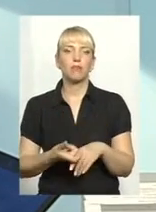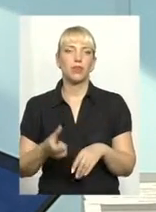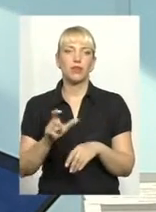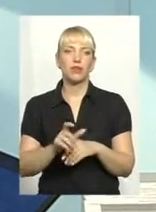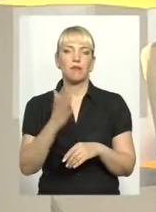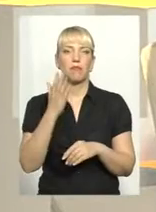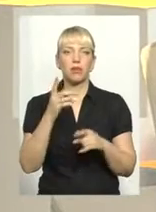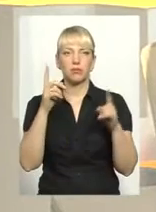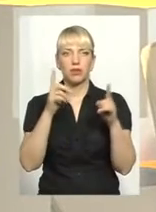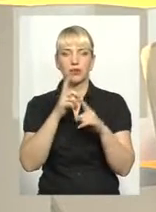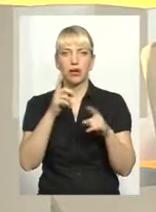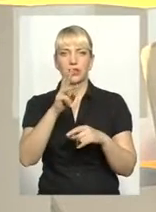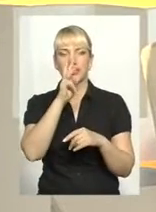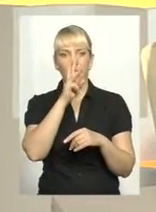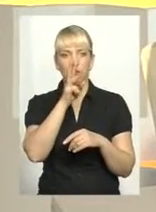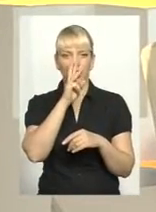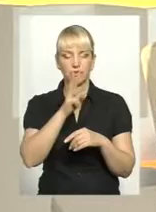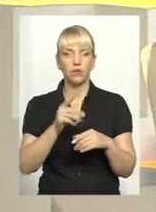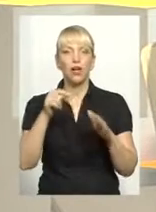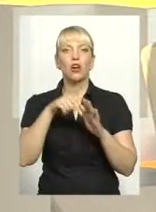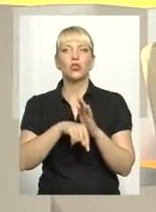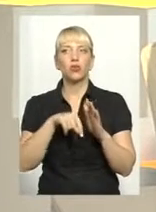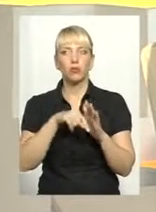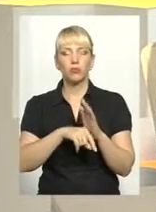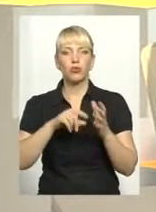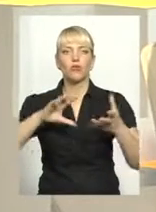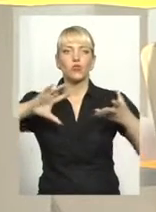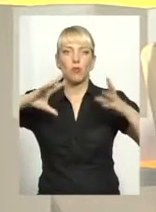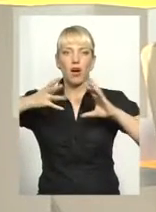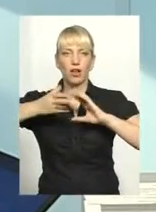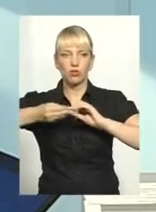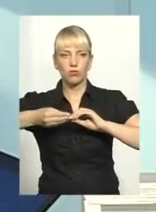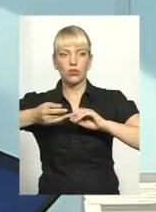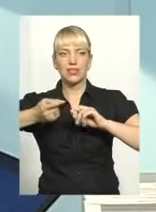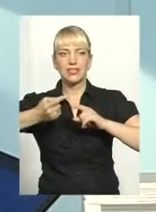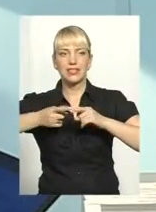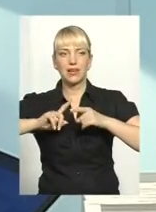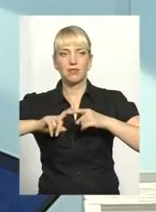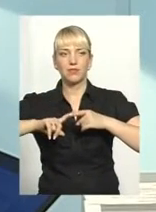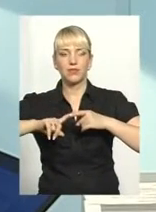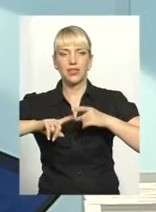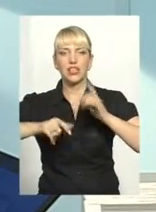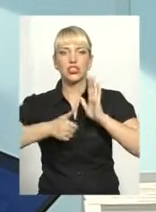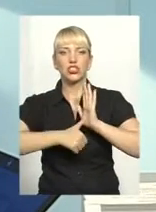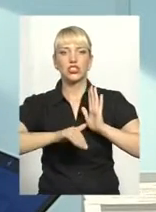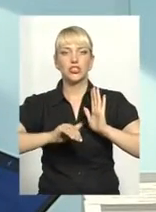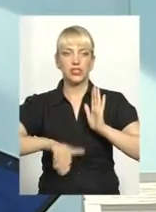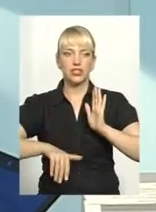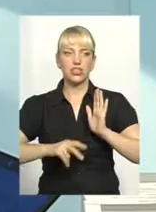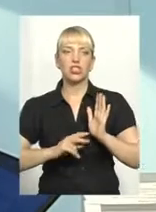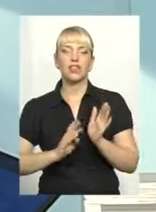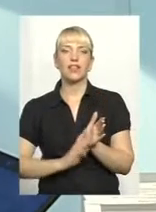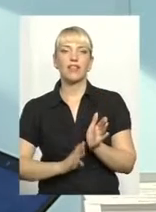мінімальних заробітних плат. Тобто, в сумарному еквіваленті це 6 тисяч 90.